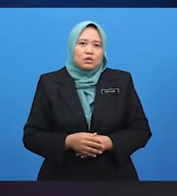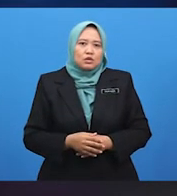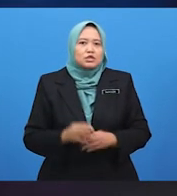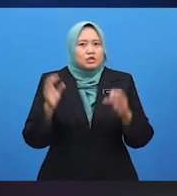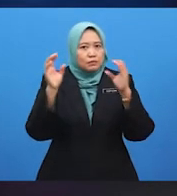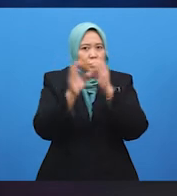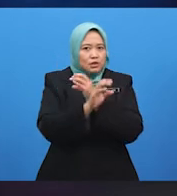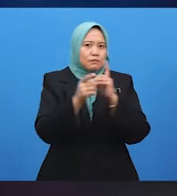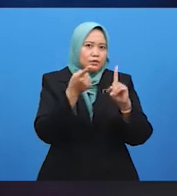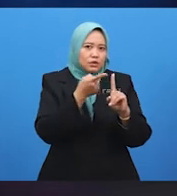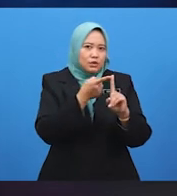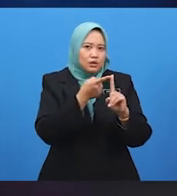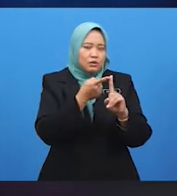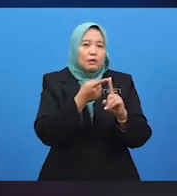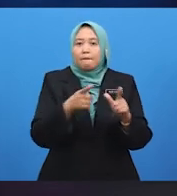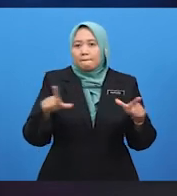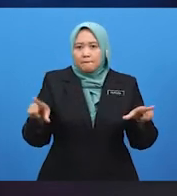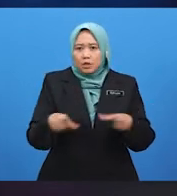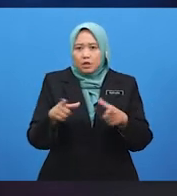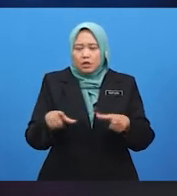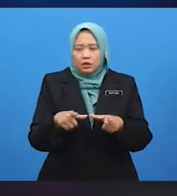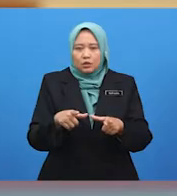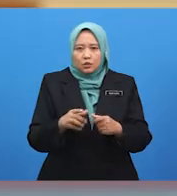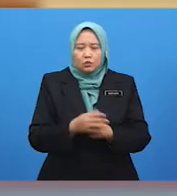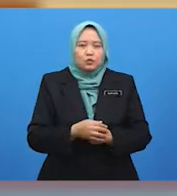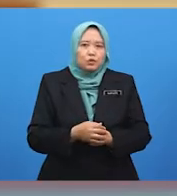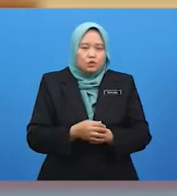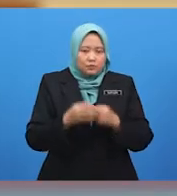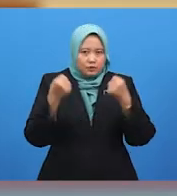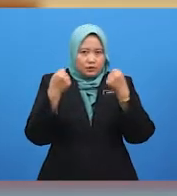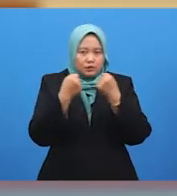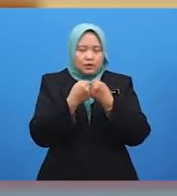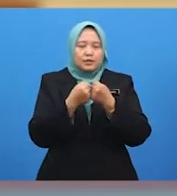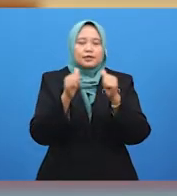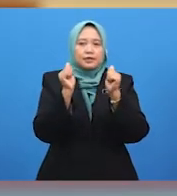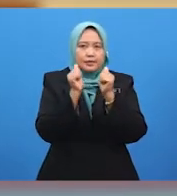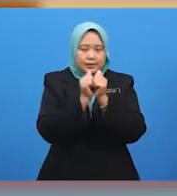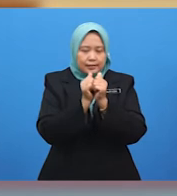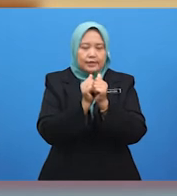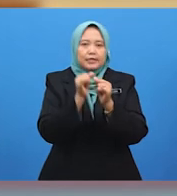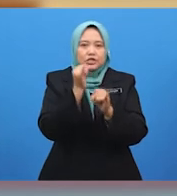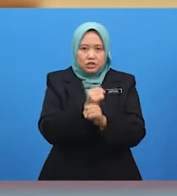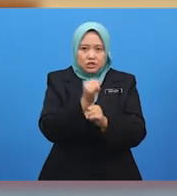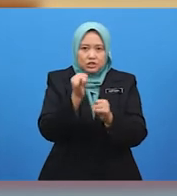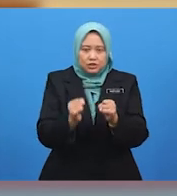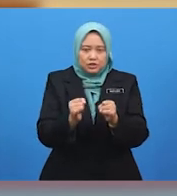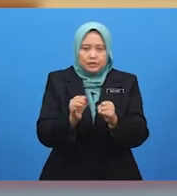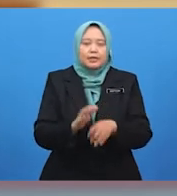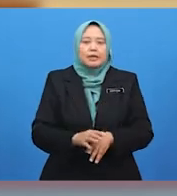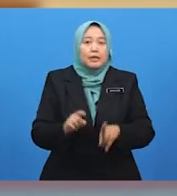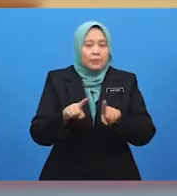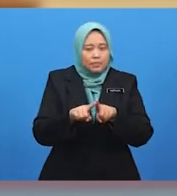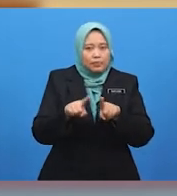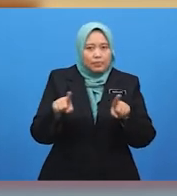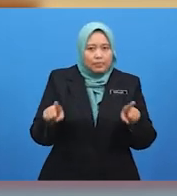pertelingkahan atau pergaduhan antara jiran. Tetapi, dalam situasi tadi, David telah